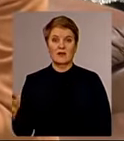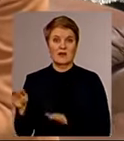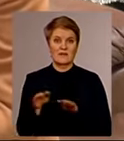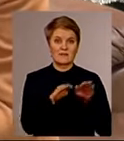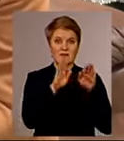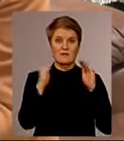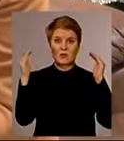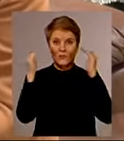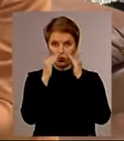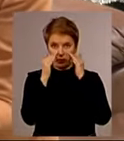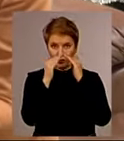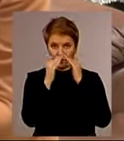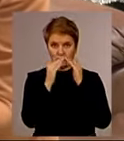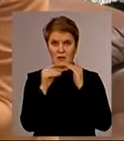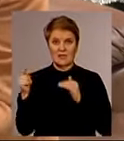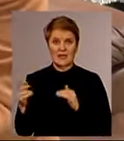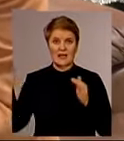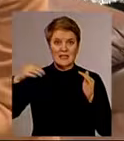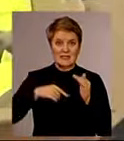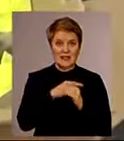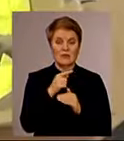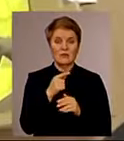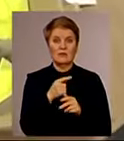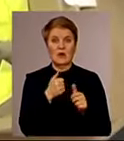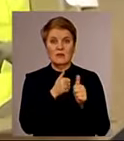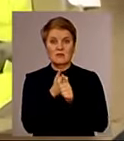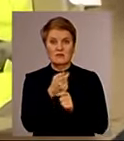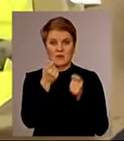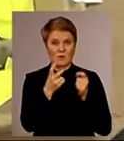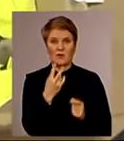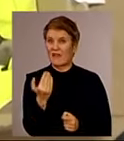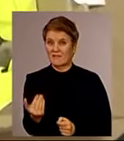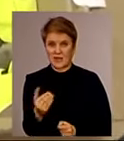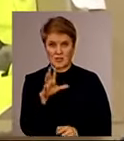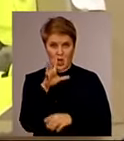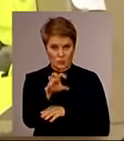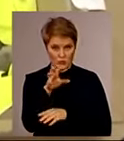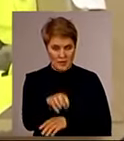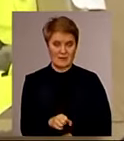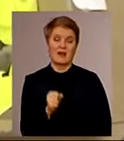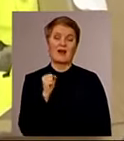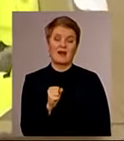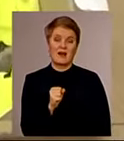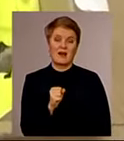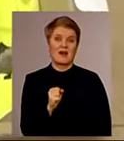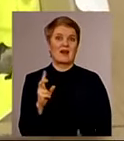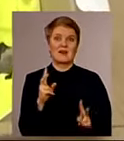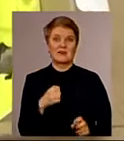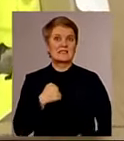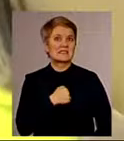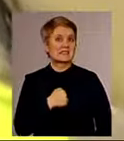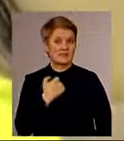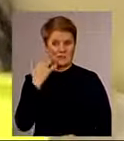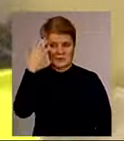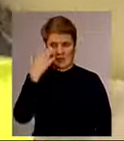випадково, вони саме залітають через те, що полюють. Але не для того, щоб вас покусати чи за якимись лихими